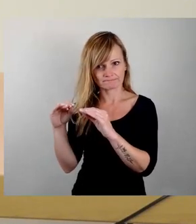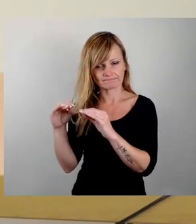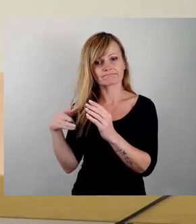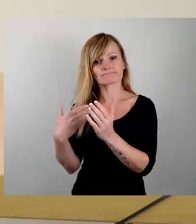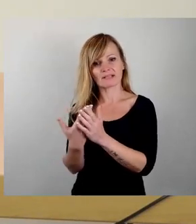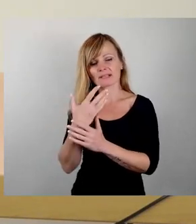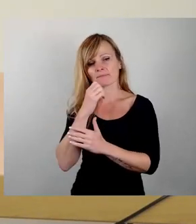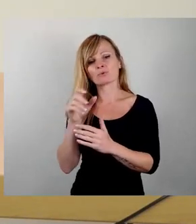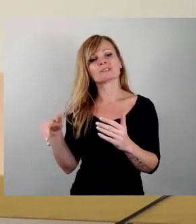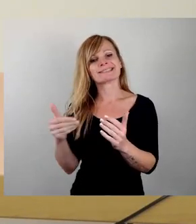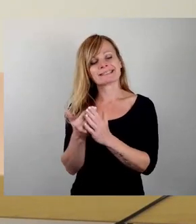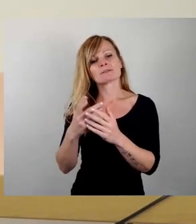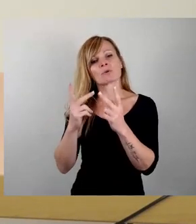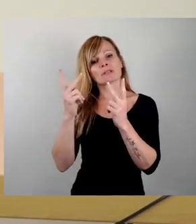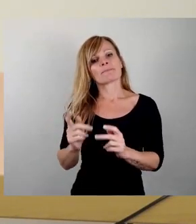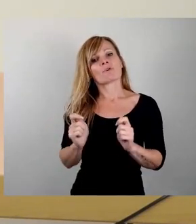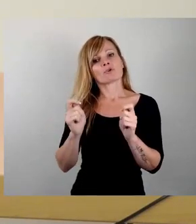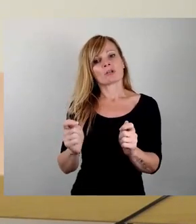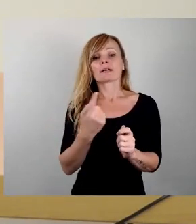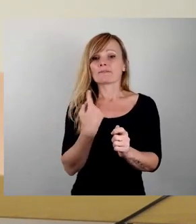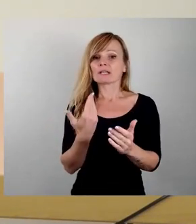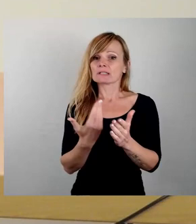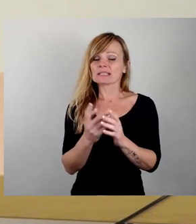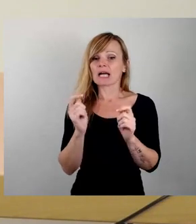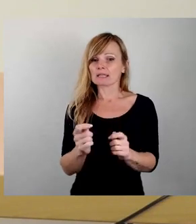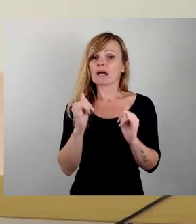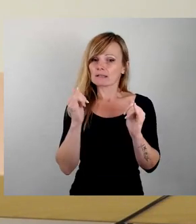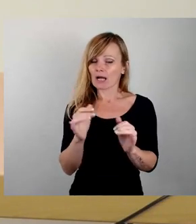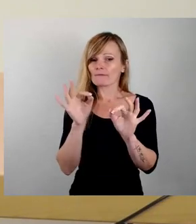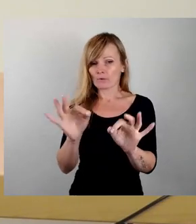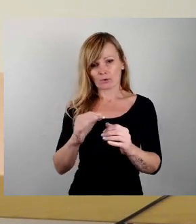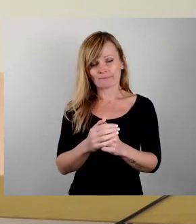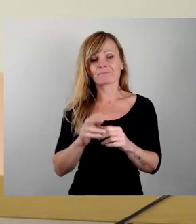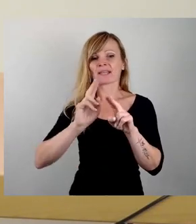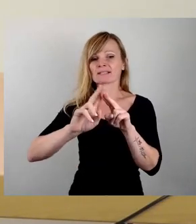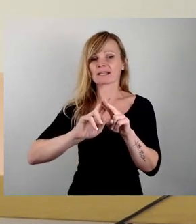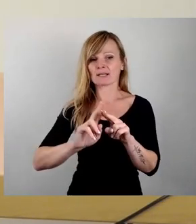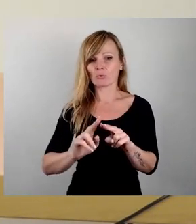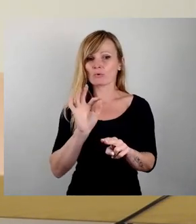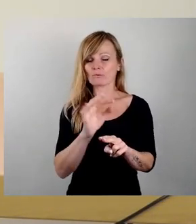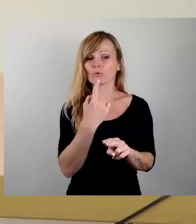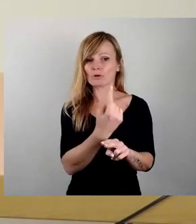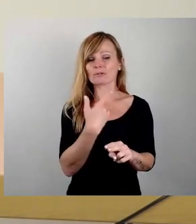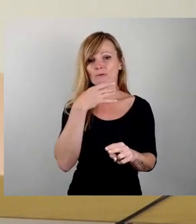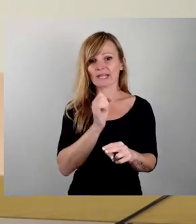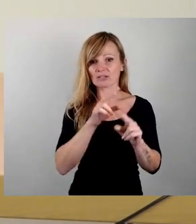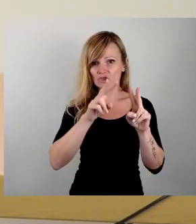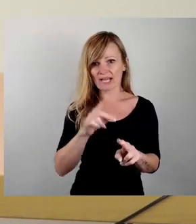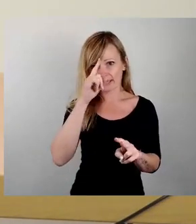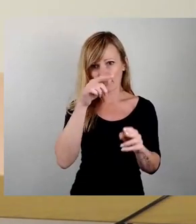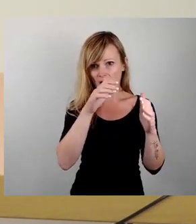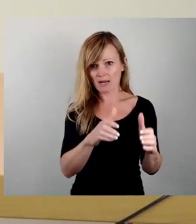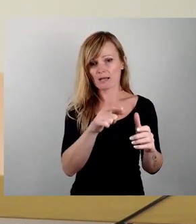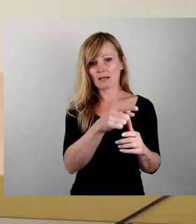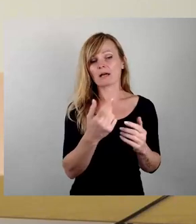vorschlagen. Wir begrüßen den Antrag. Zur Sanierung selber für das sowjetische Ehrenmal ist im Haushalt des Amtes